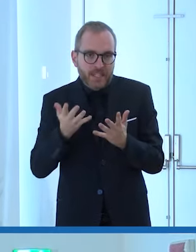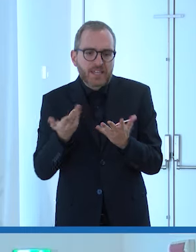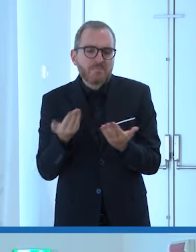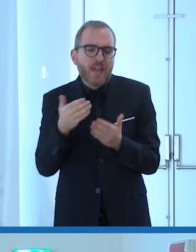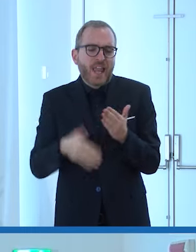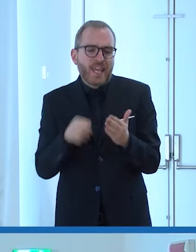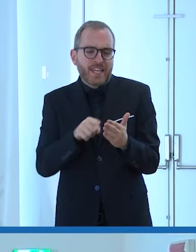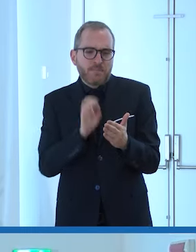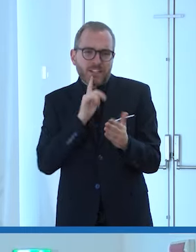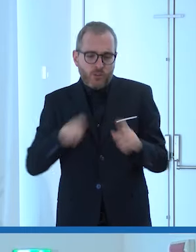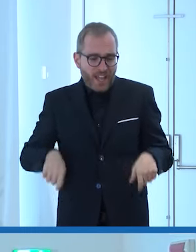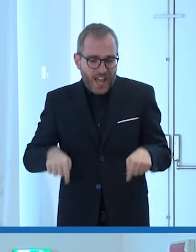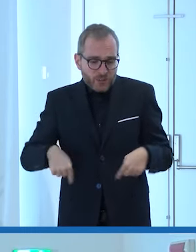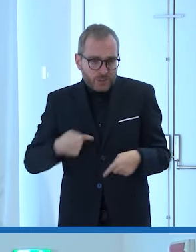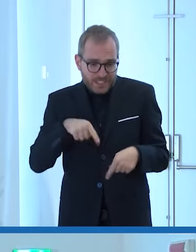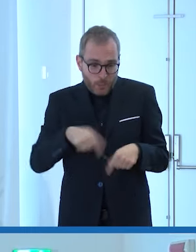sono dettati dalla carrozzina